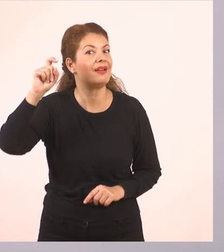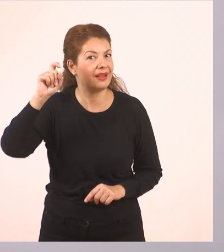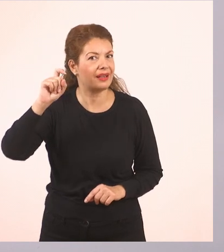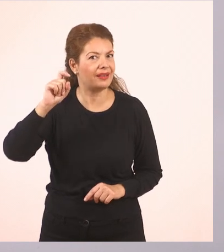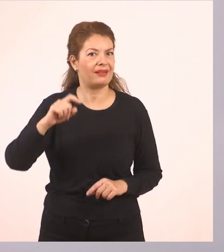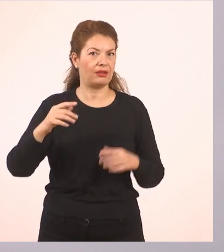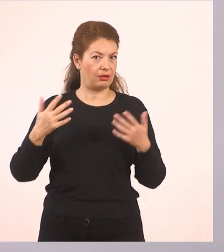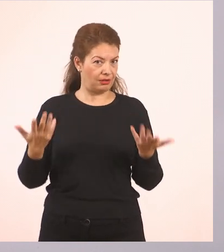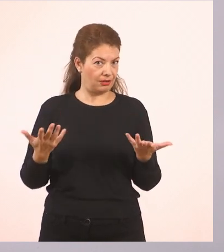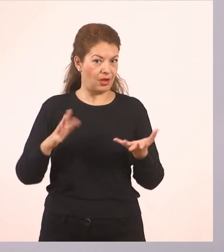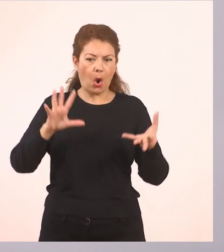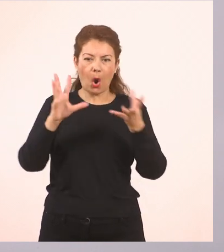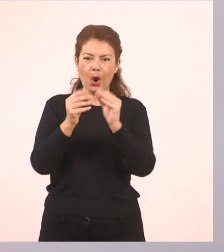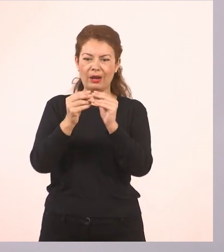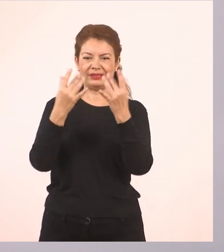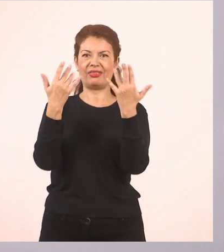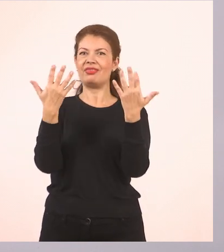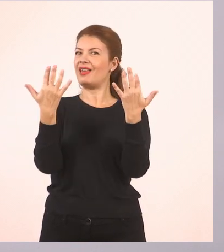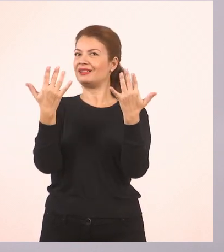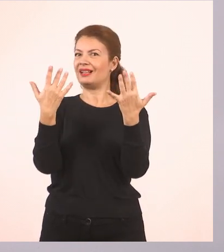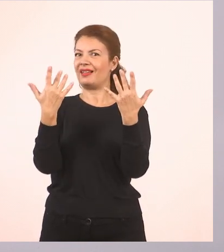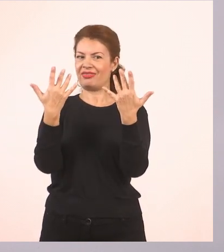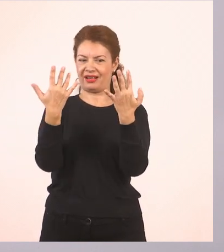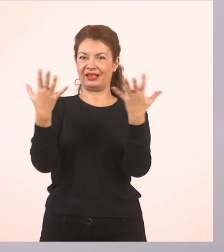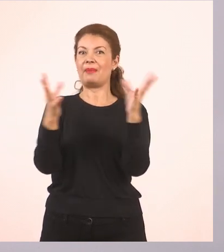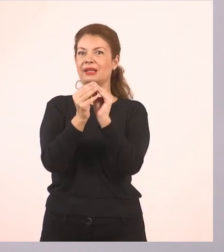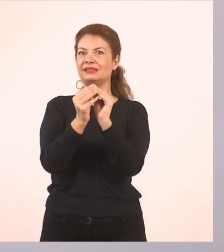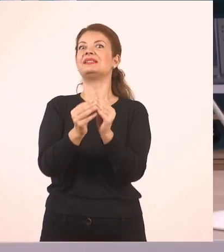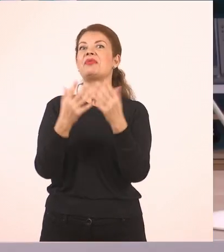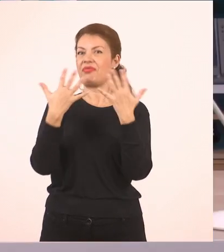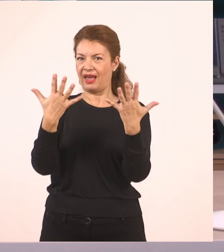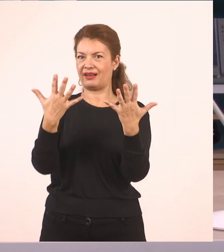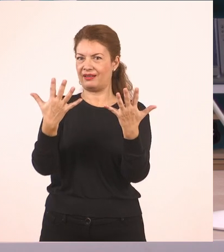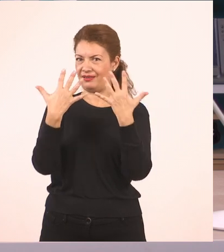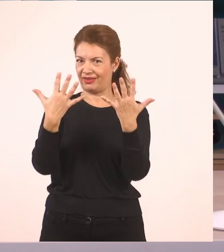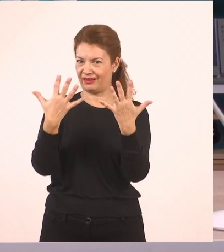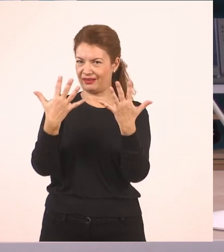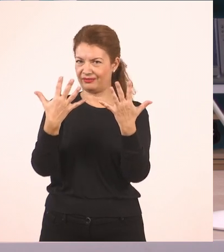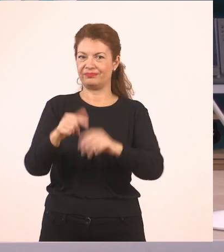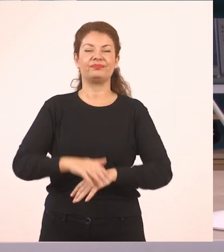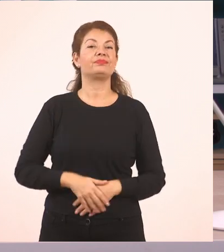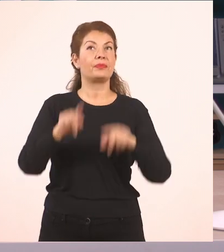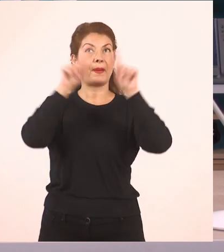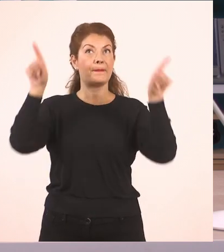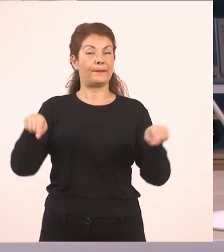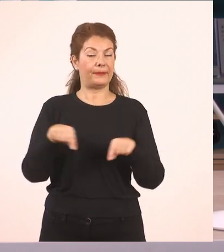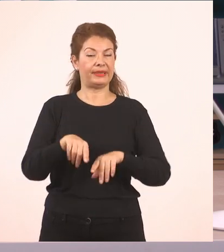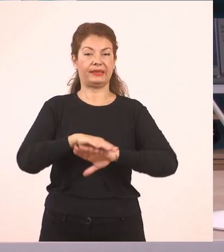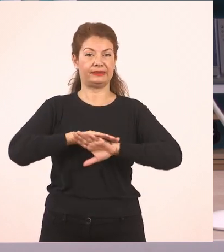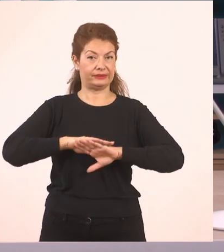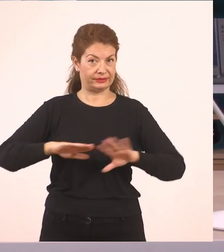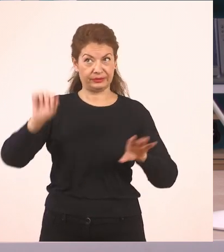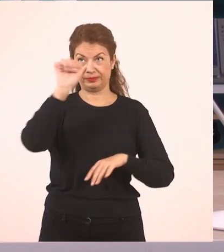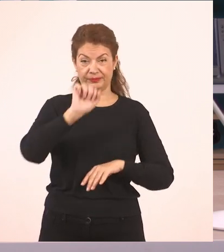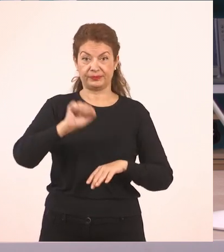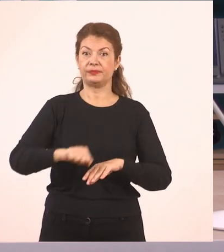αλλιώς όλα μου τα δάχτυλα μαζί. Αφού σβήσαμε τον πίνακα, πάμε να γράψουμε